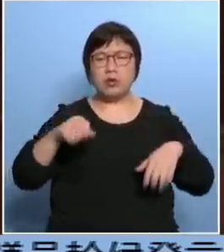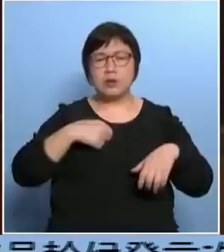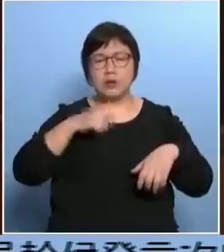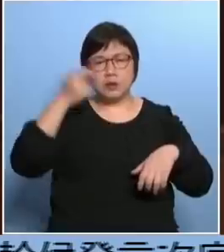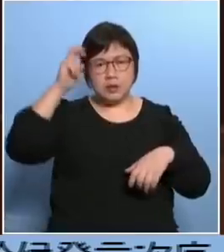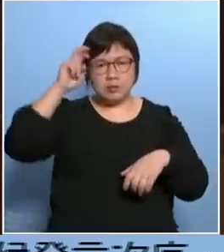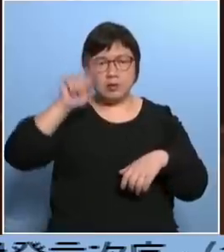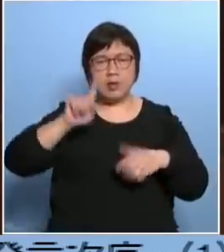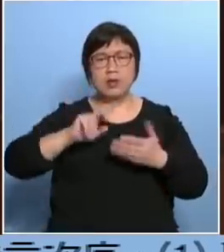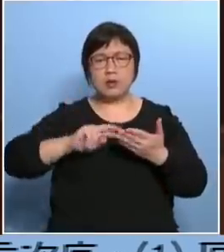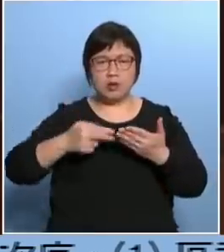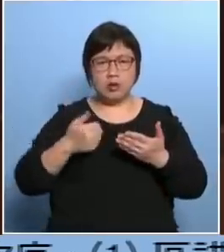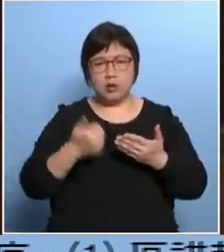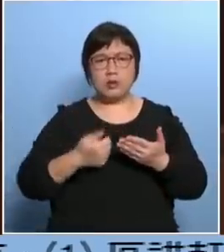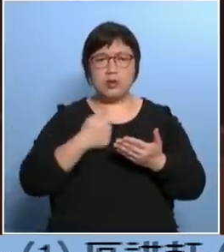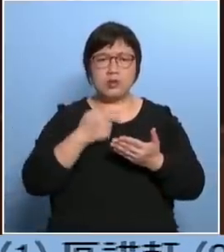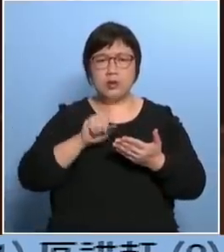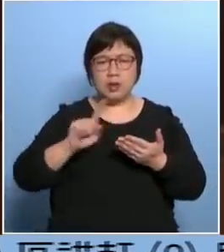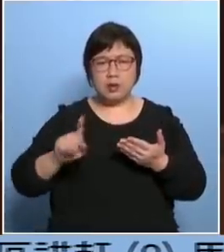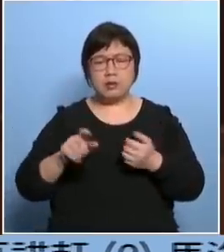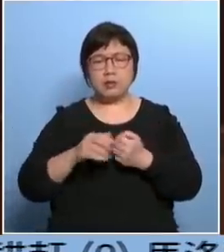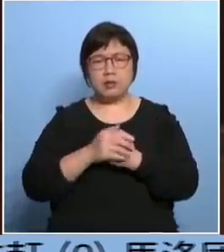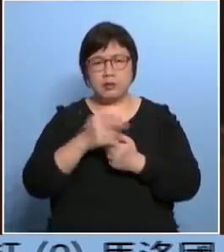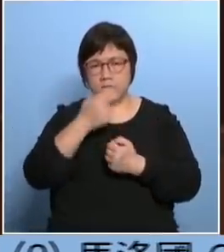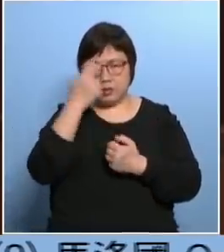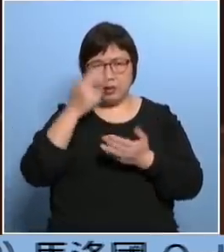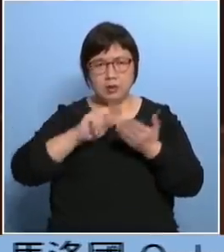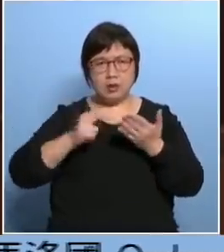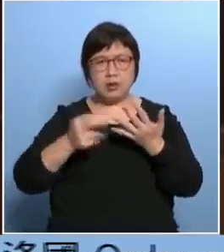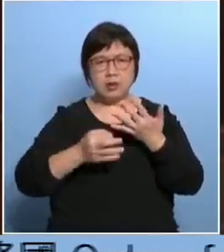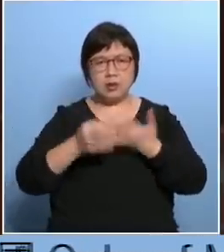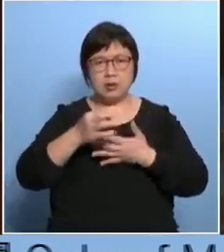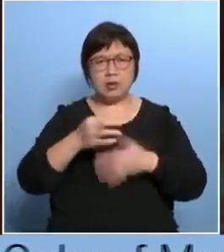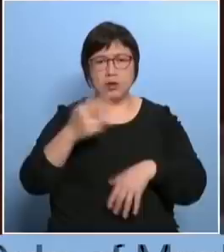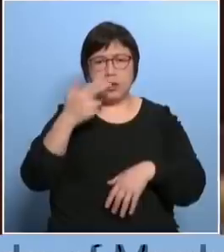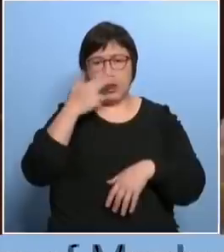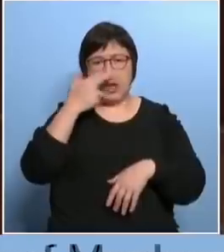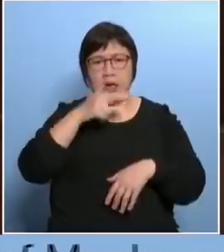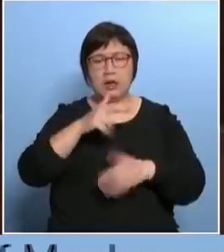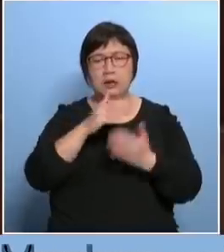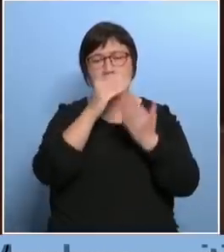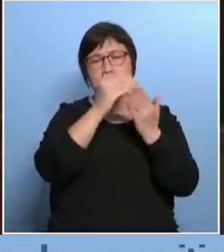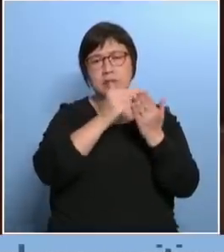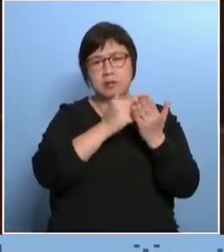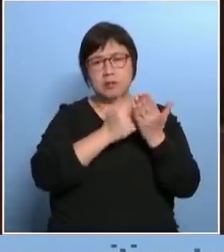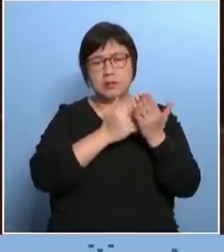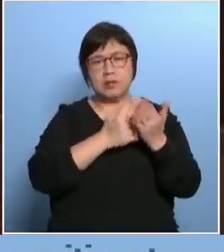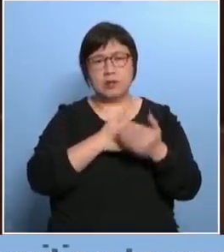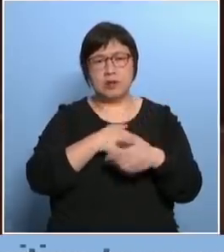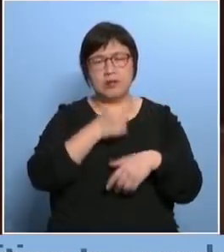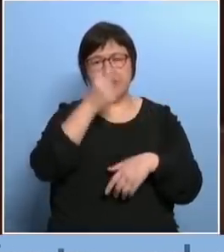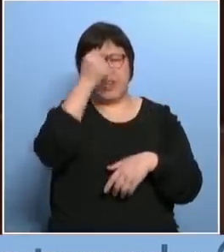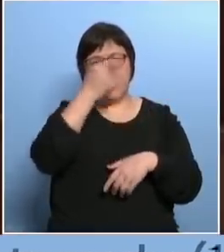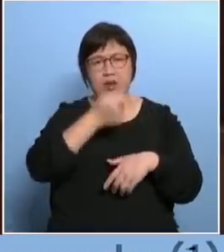要检讨、有什么改善但是你会发现呢他们的改善呢就只是通常在那些程序上是会越来越